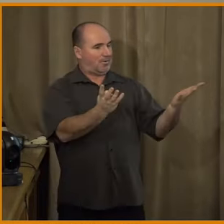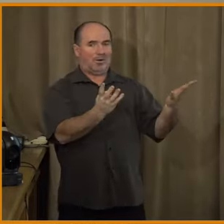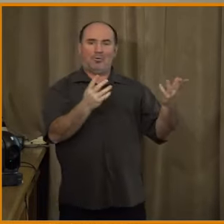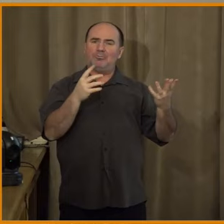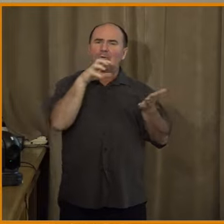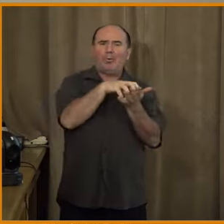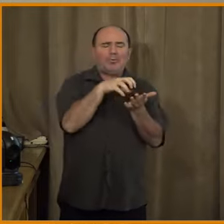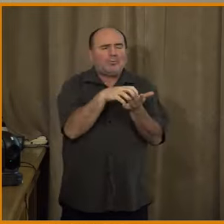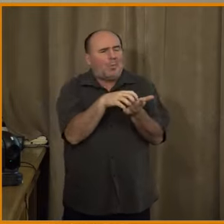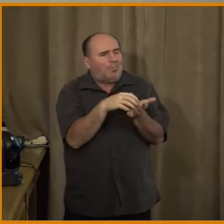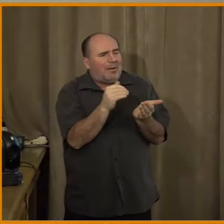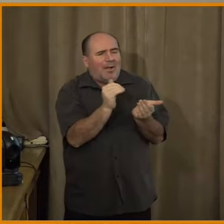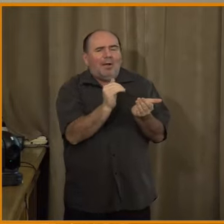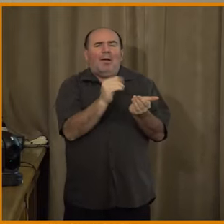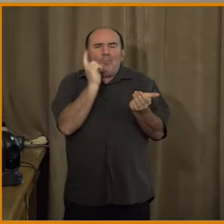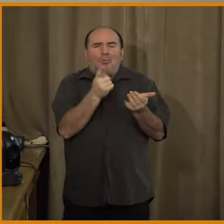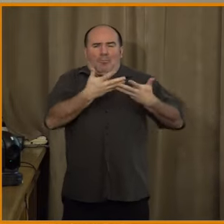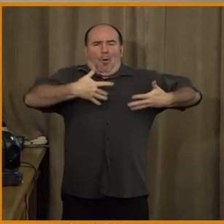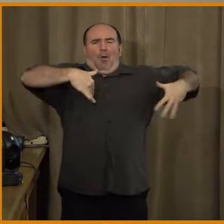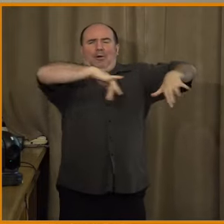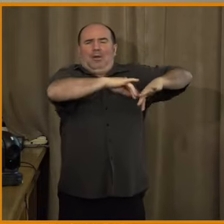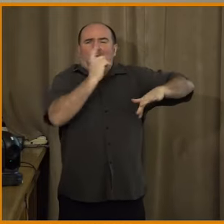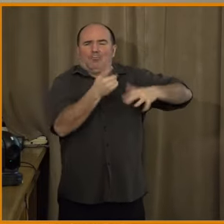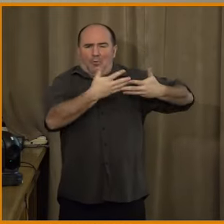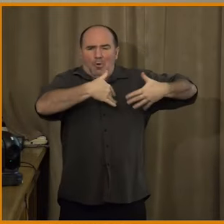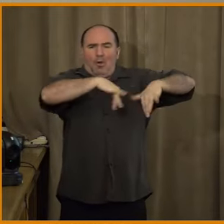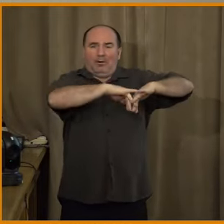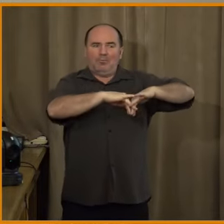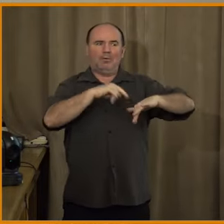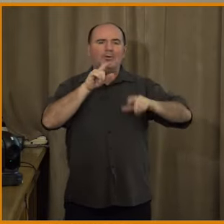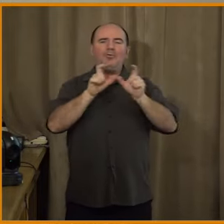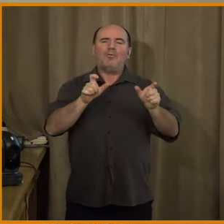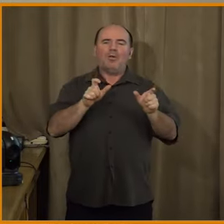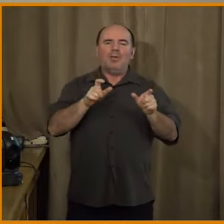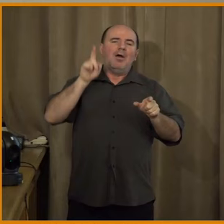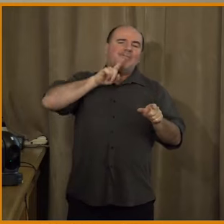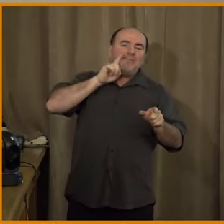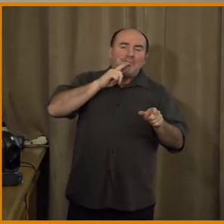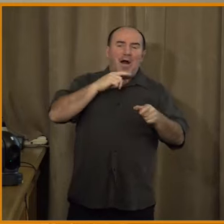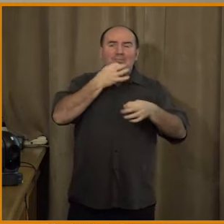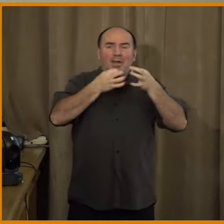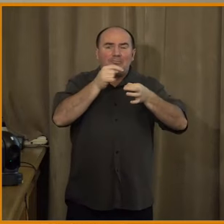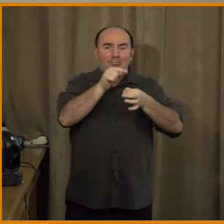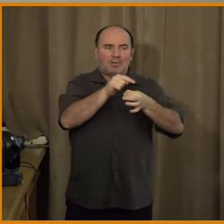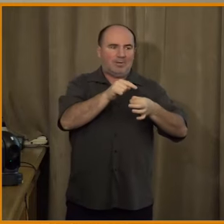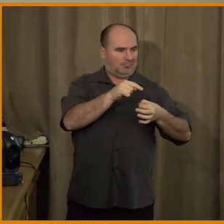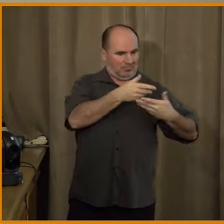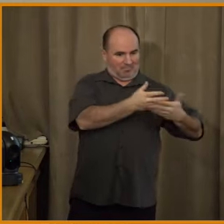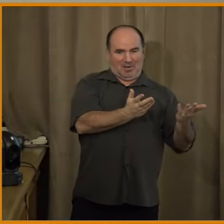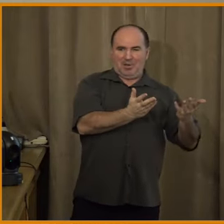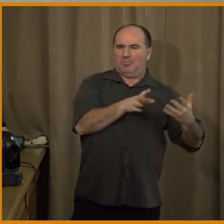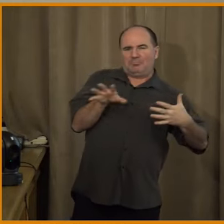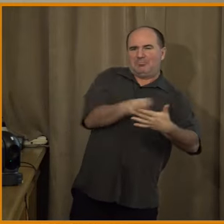typem informací chránit, protože vlastně ten typ informace, ona neskousne. Tohle měn mohlem docela ladí s nedávnými